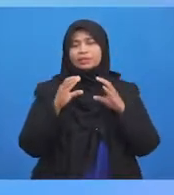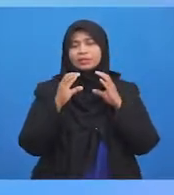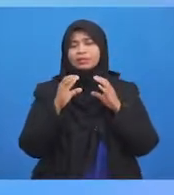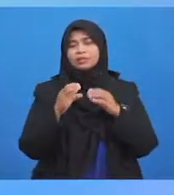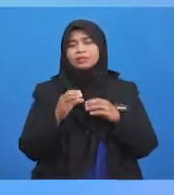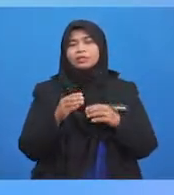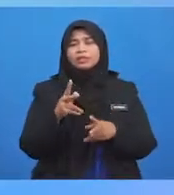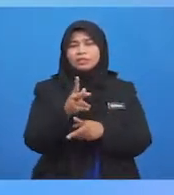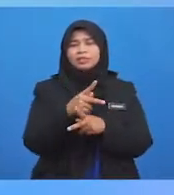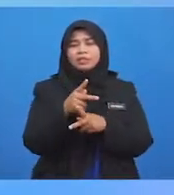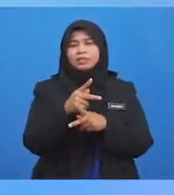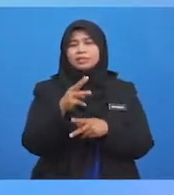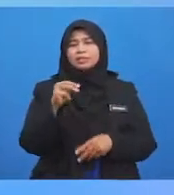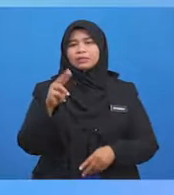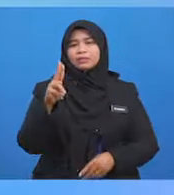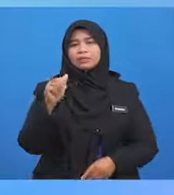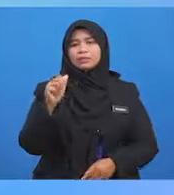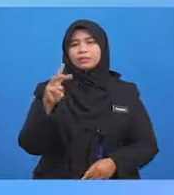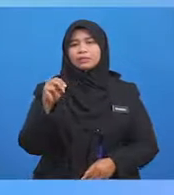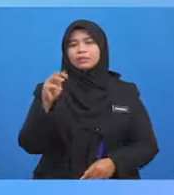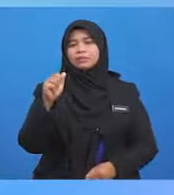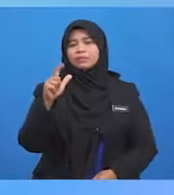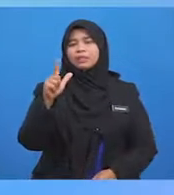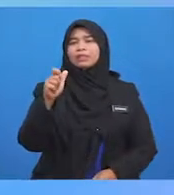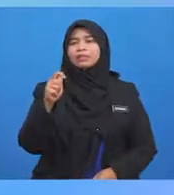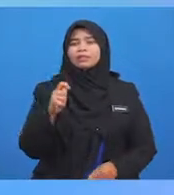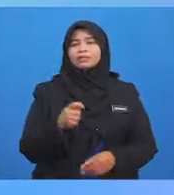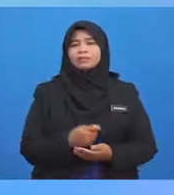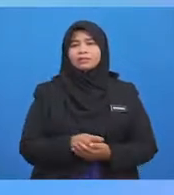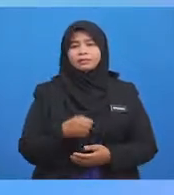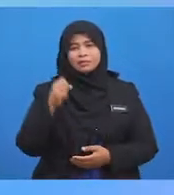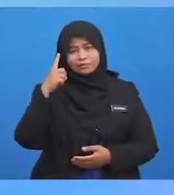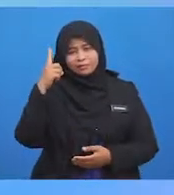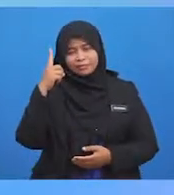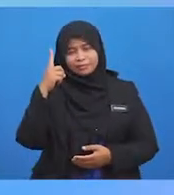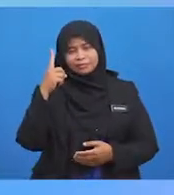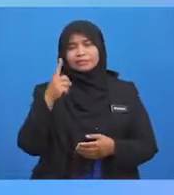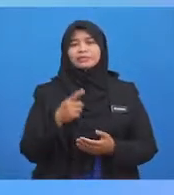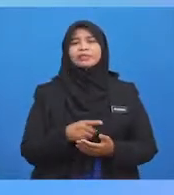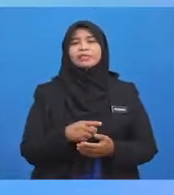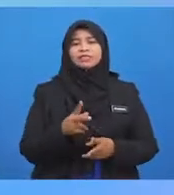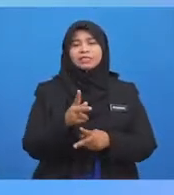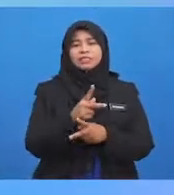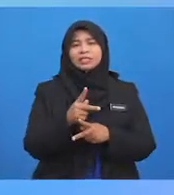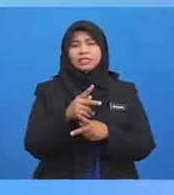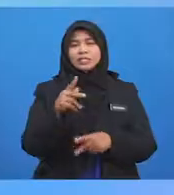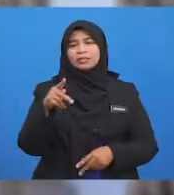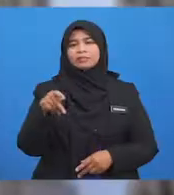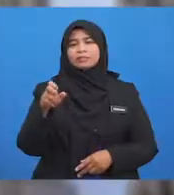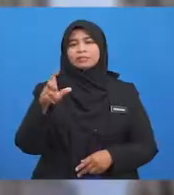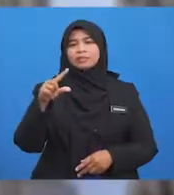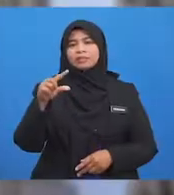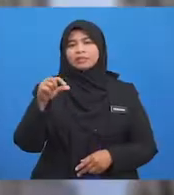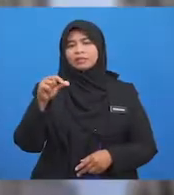Jaga muamalat, jaga ikhtilat Fahamkan maksud muamalat tersebut? Jaga pergaulan yang akhi,